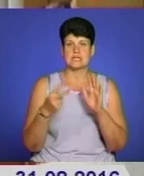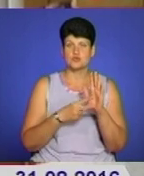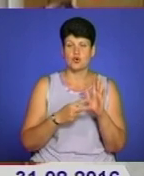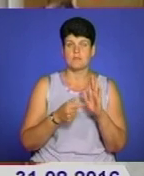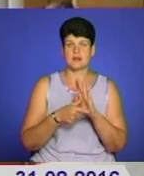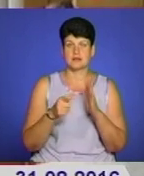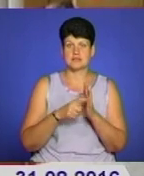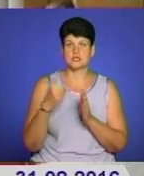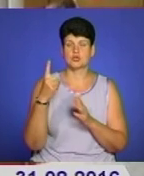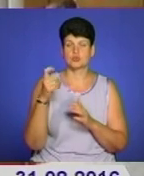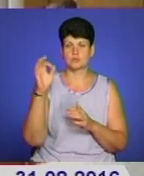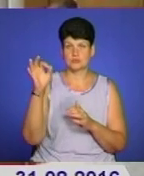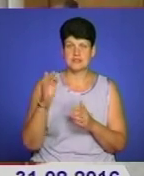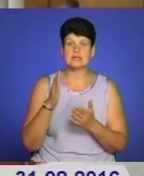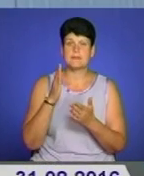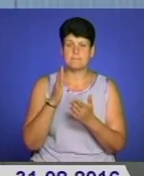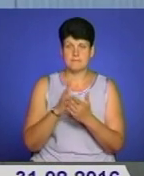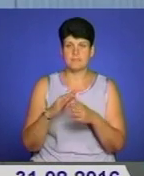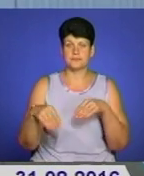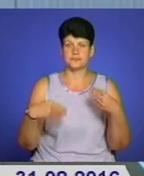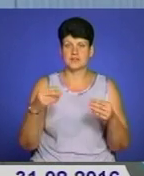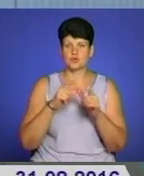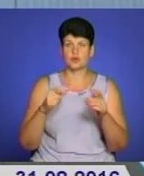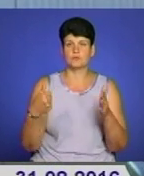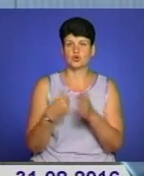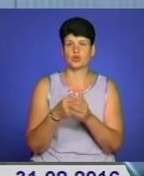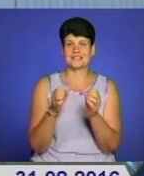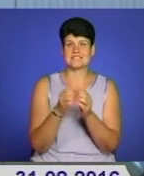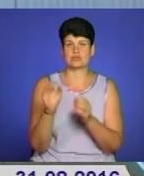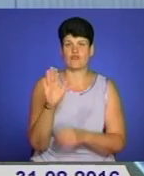класів 100% мають надійти школам до 10 вересня.